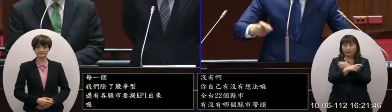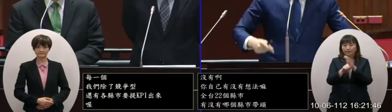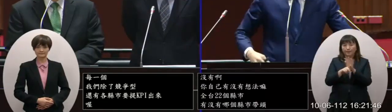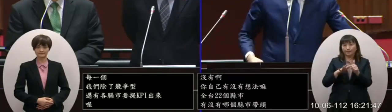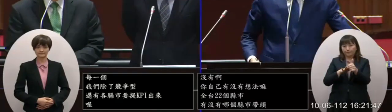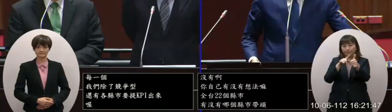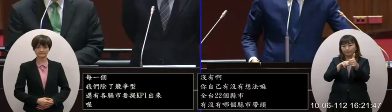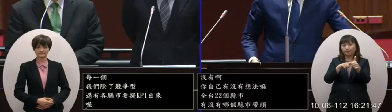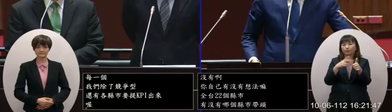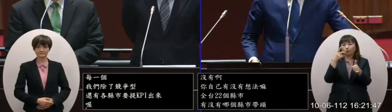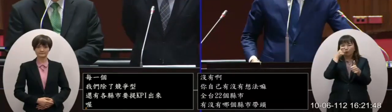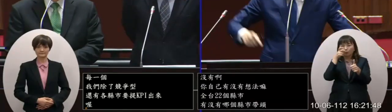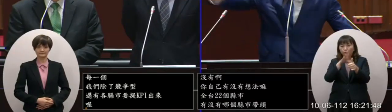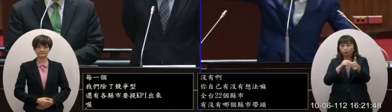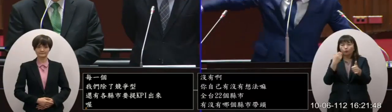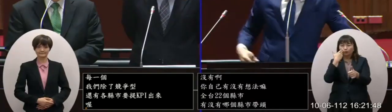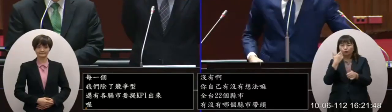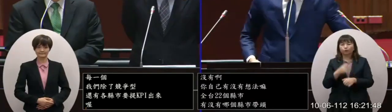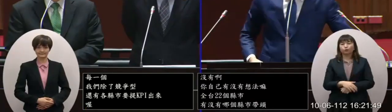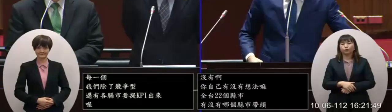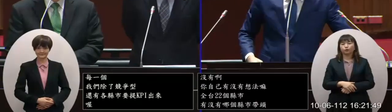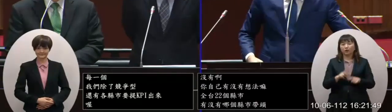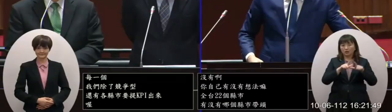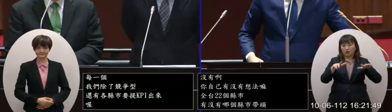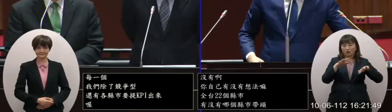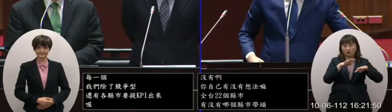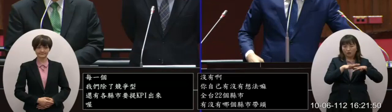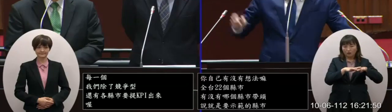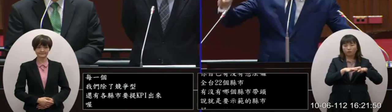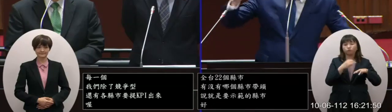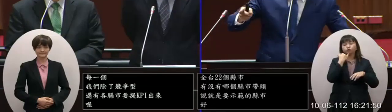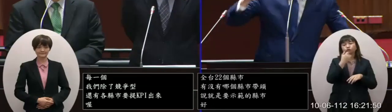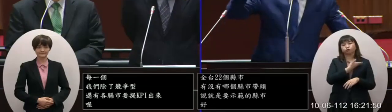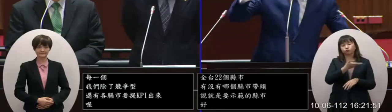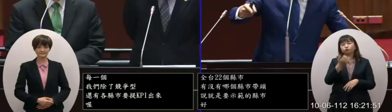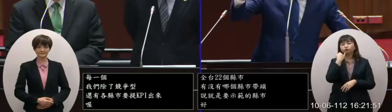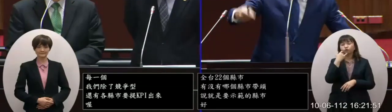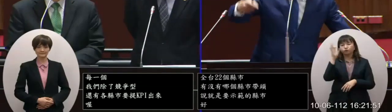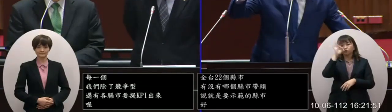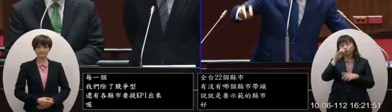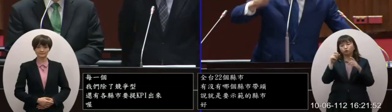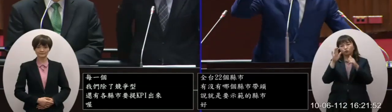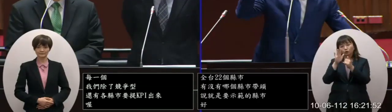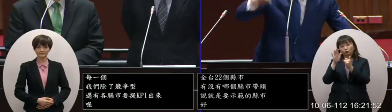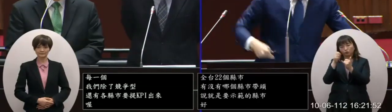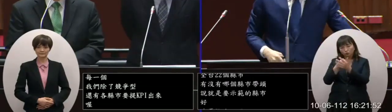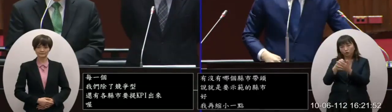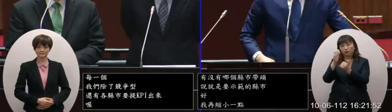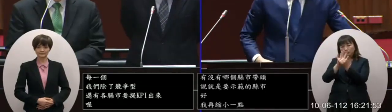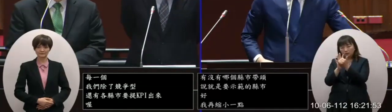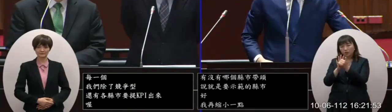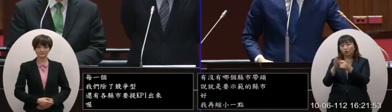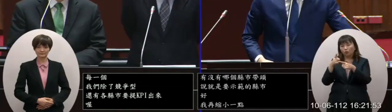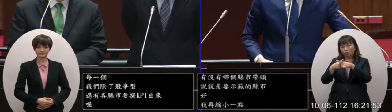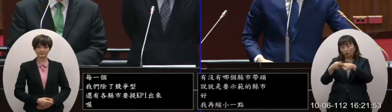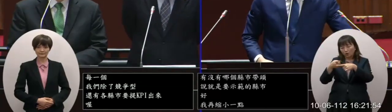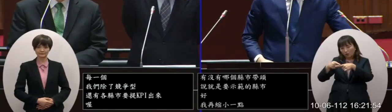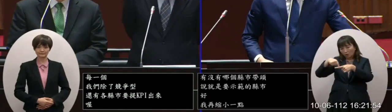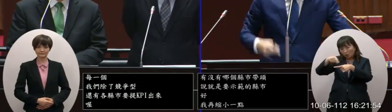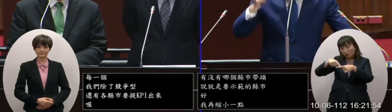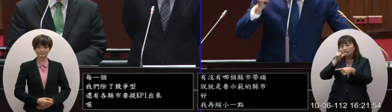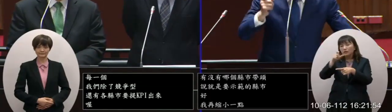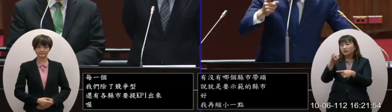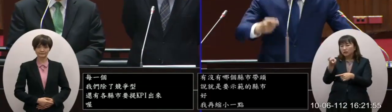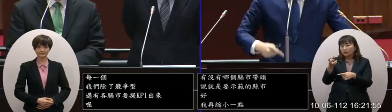頭示範然後大安區我沒意見啊沒有我要找中校復興路口那個叫口那叫點啊